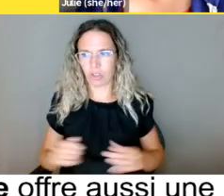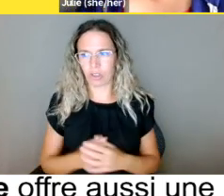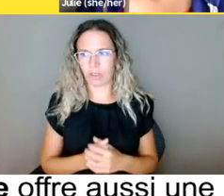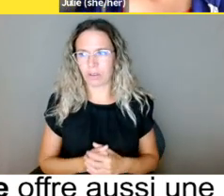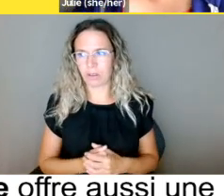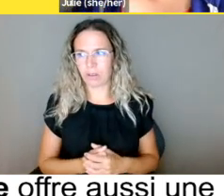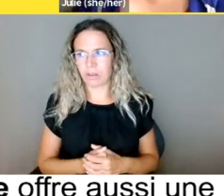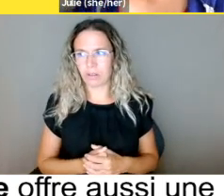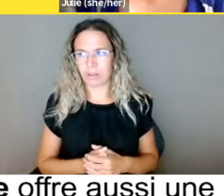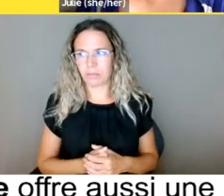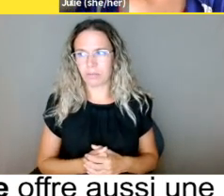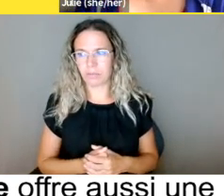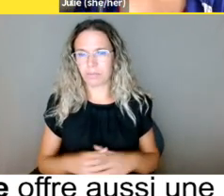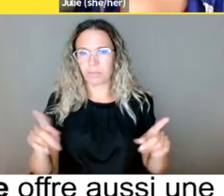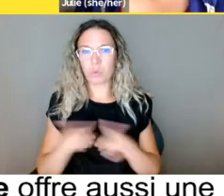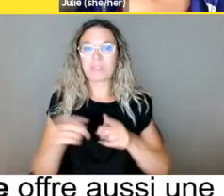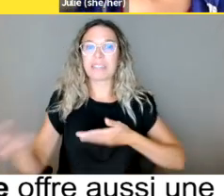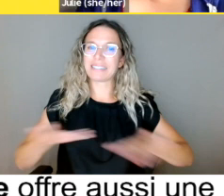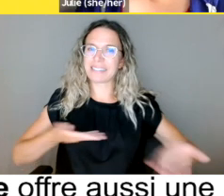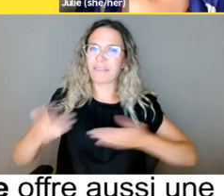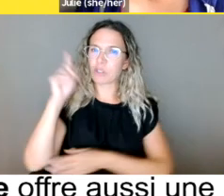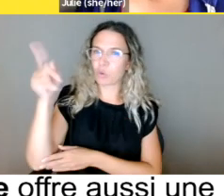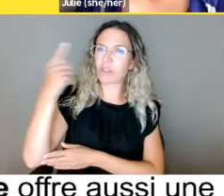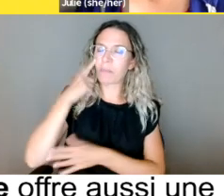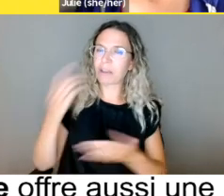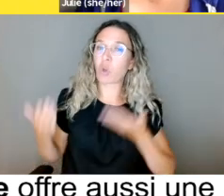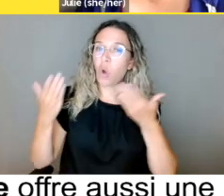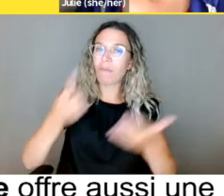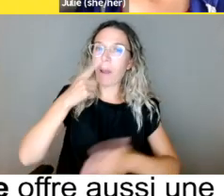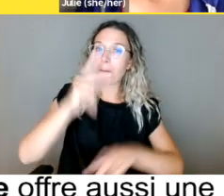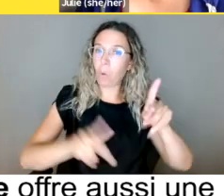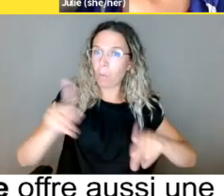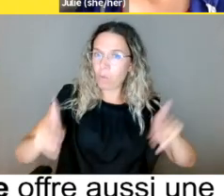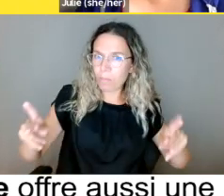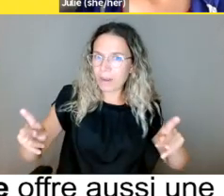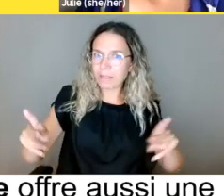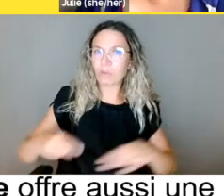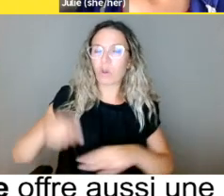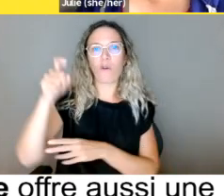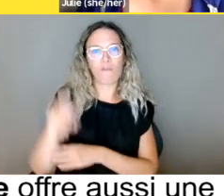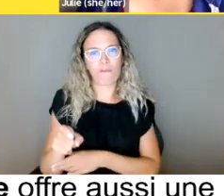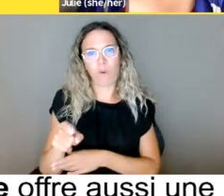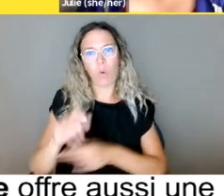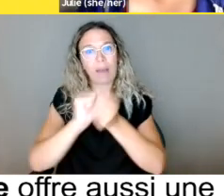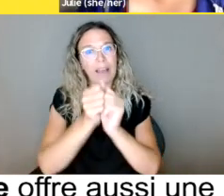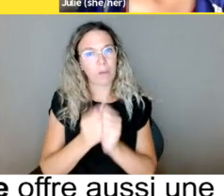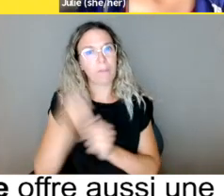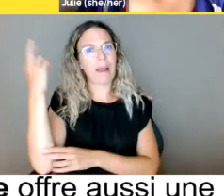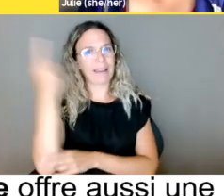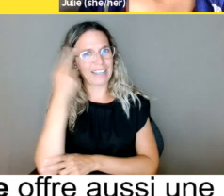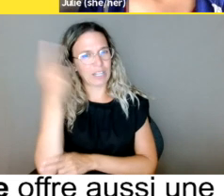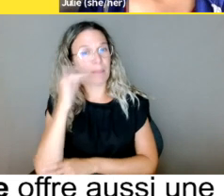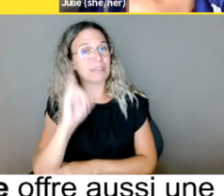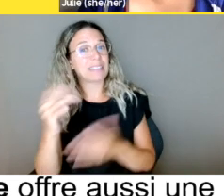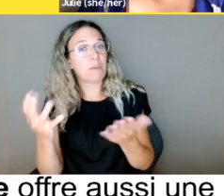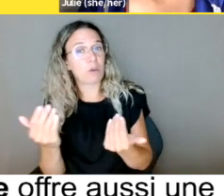a un article 10 qui garantit l'égalité des droits pour toutes les personnes ainsi